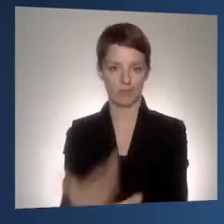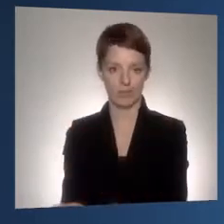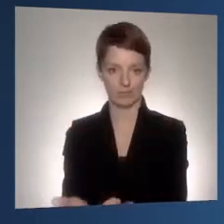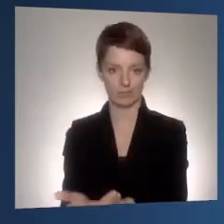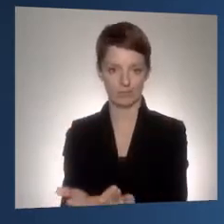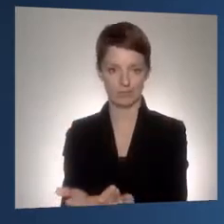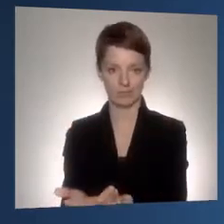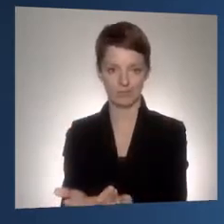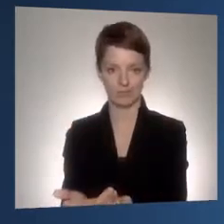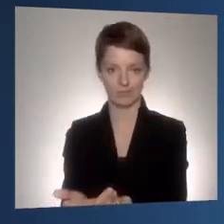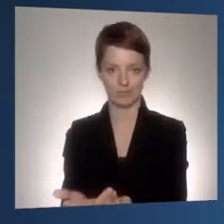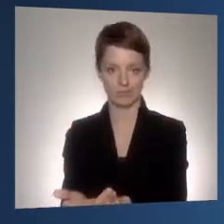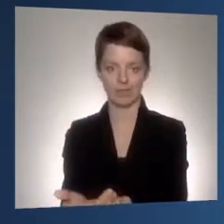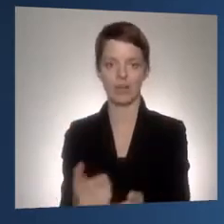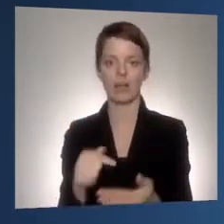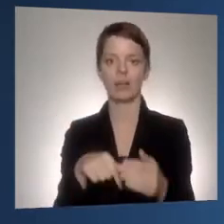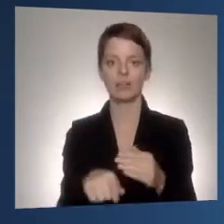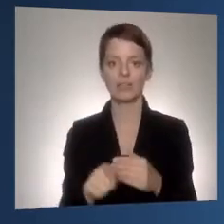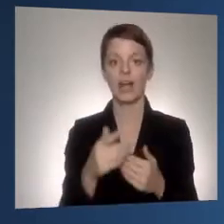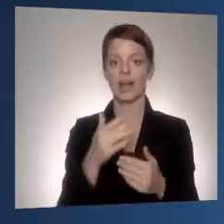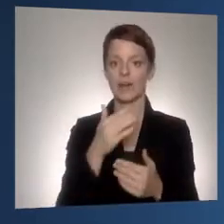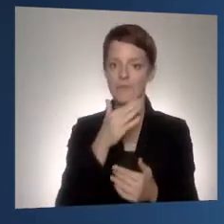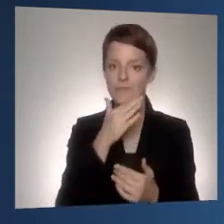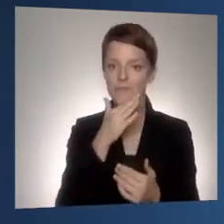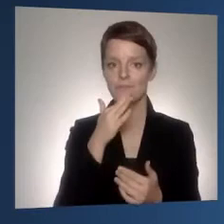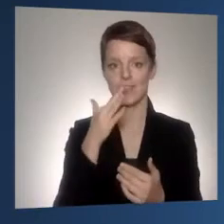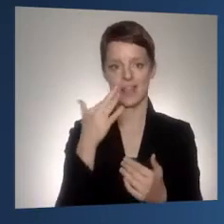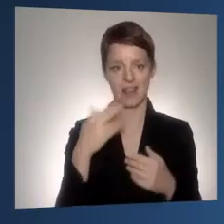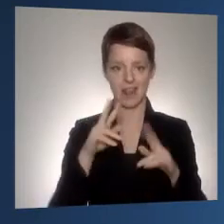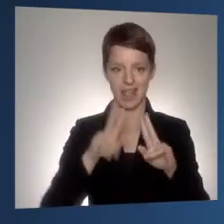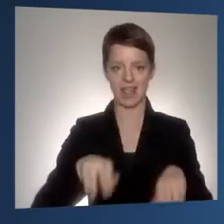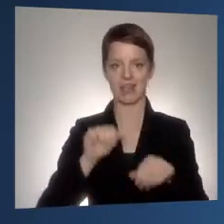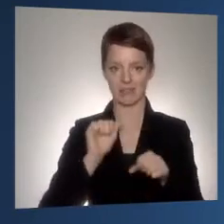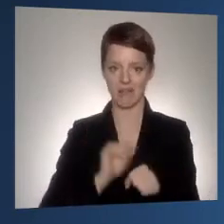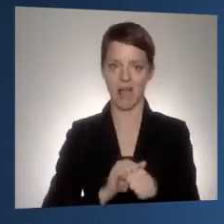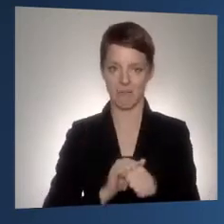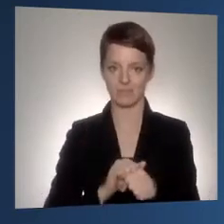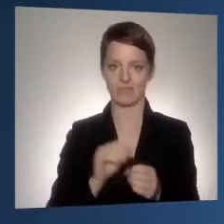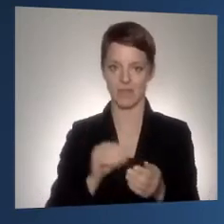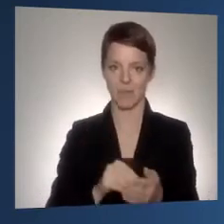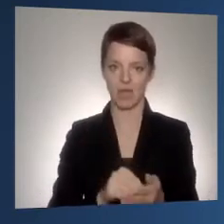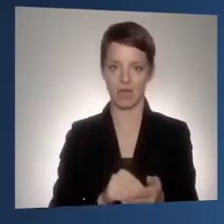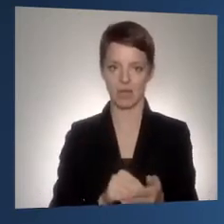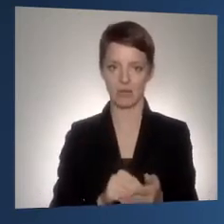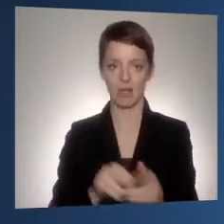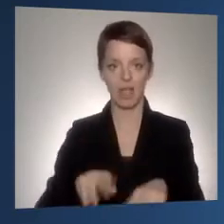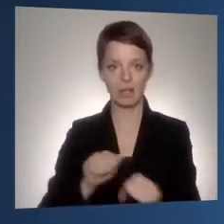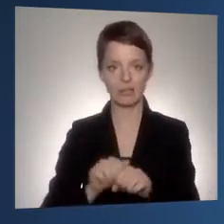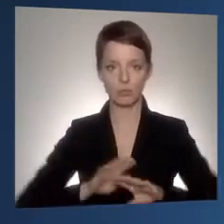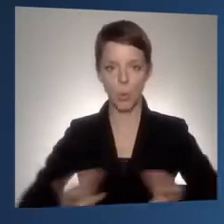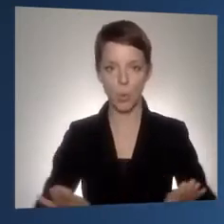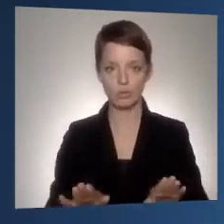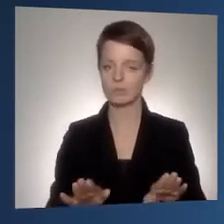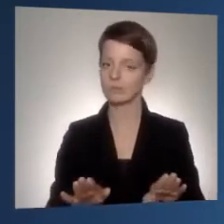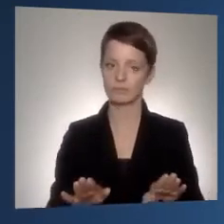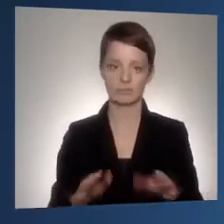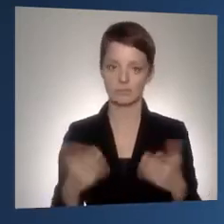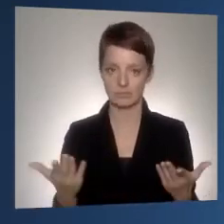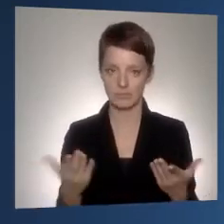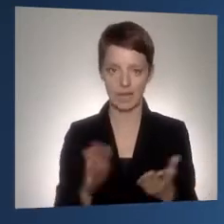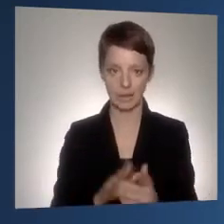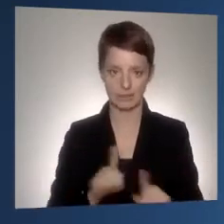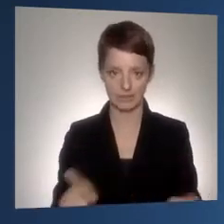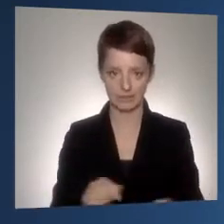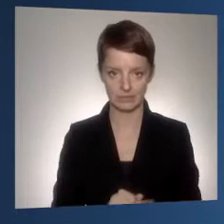das wird vieles, und da entsteht vieles über viel ehrenamtliches Engagement. Ohne das ehrenamtliche Engagement, auch in Ihnen